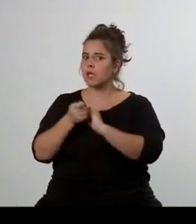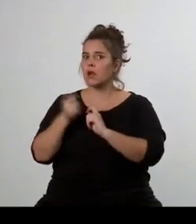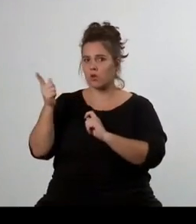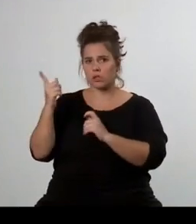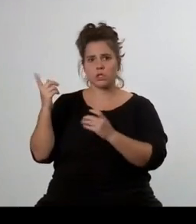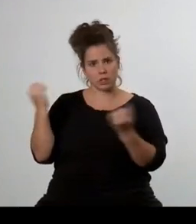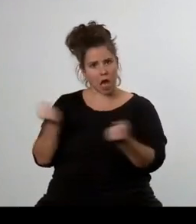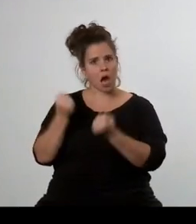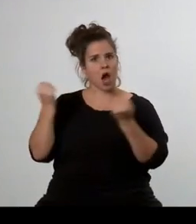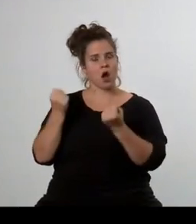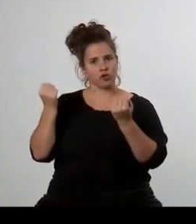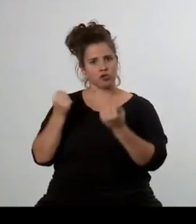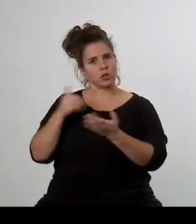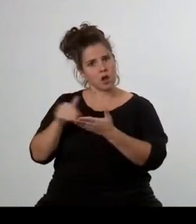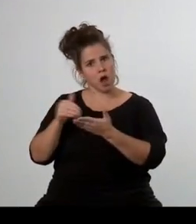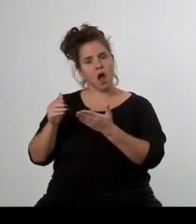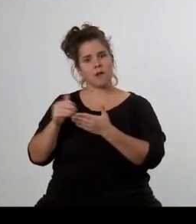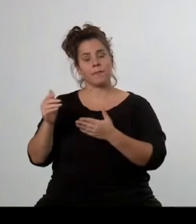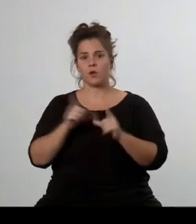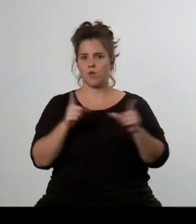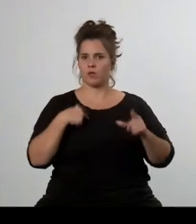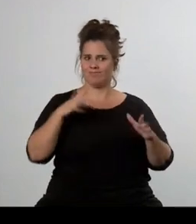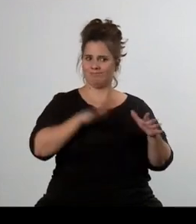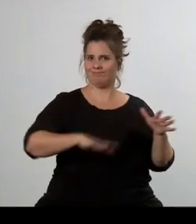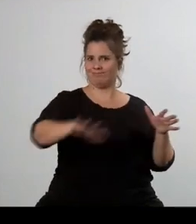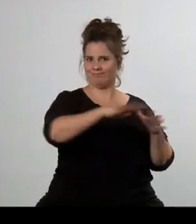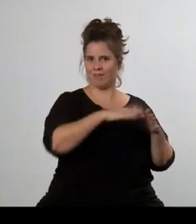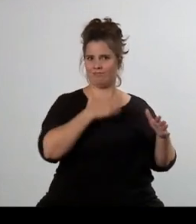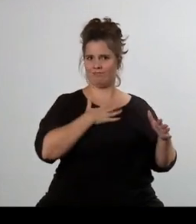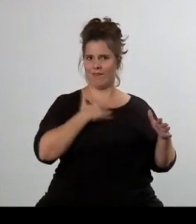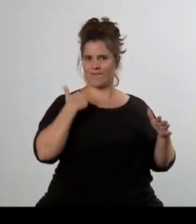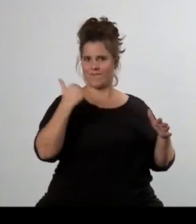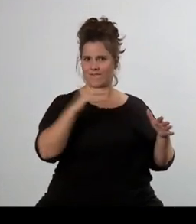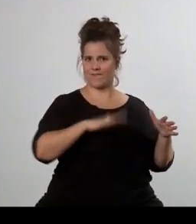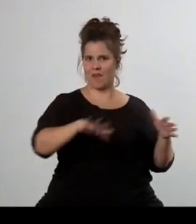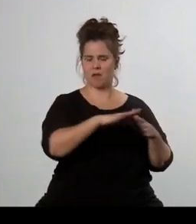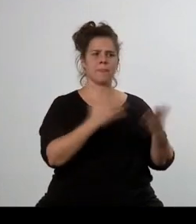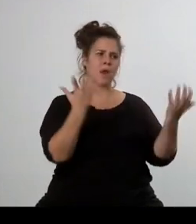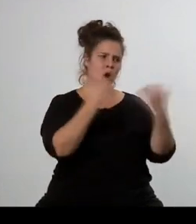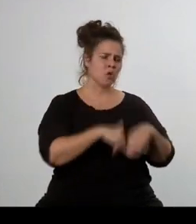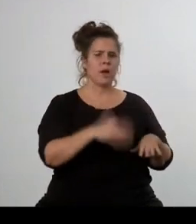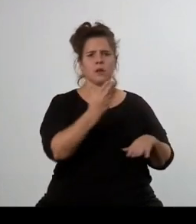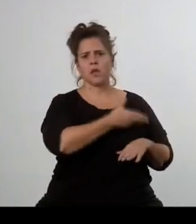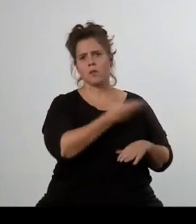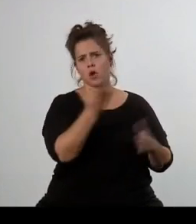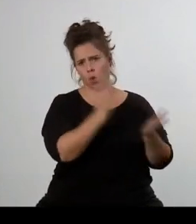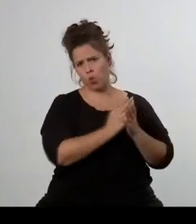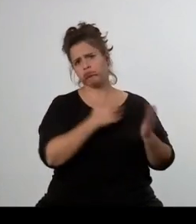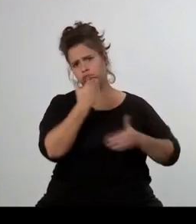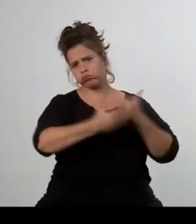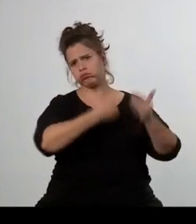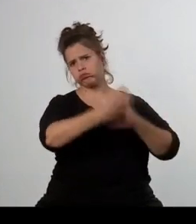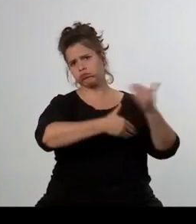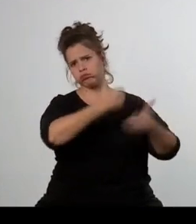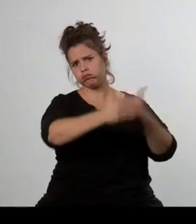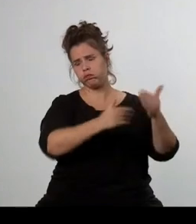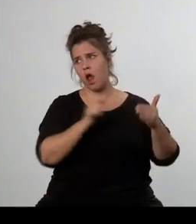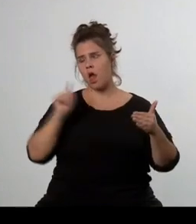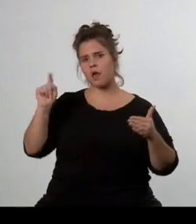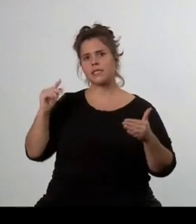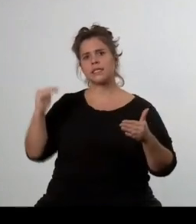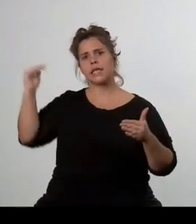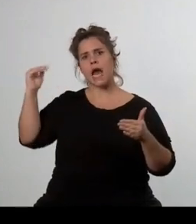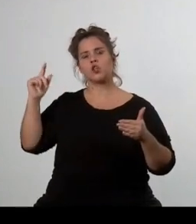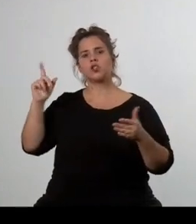že ta transformace poběží sama, že ten boj za demokracii, svobodu, tu každodenní osobní práci, ale